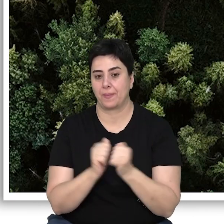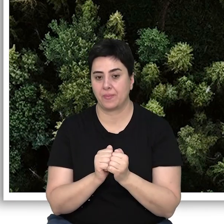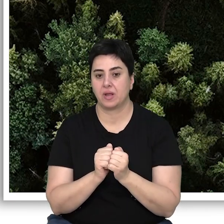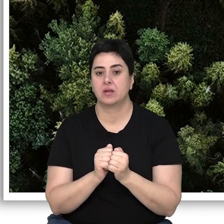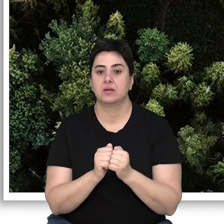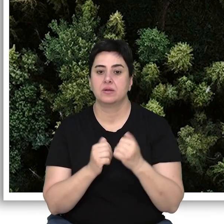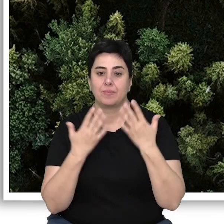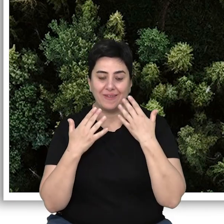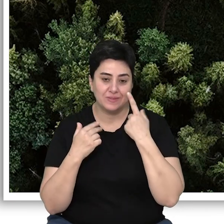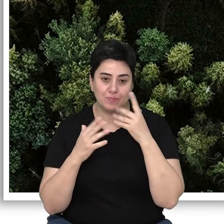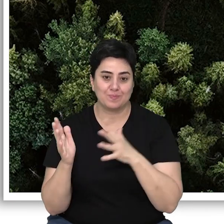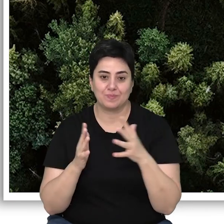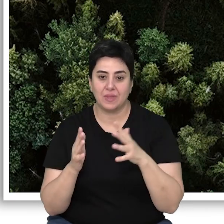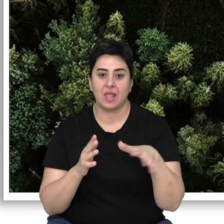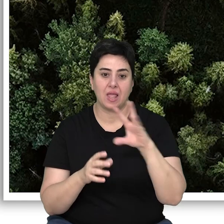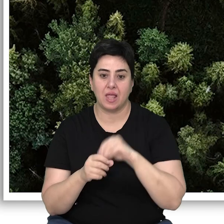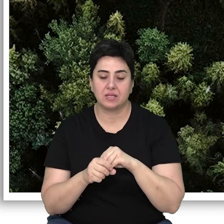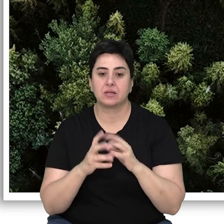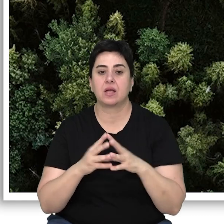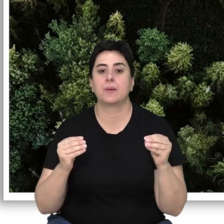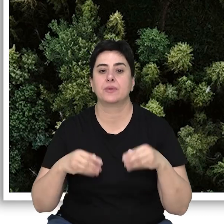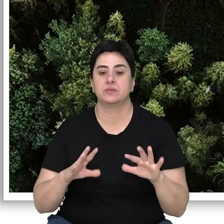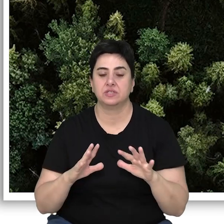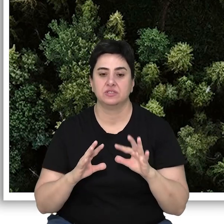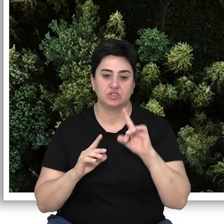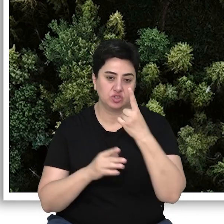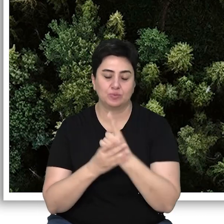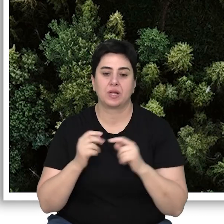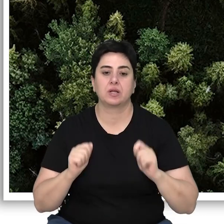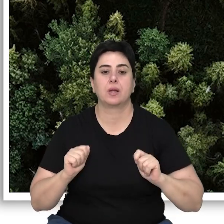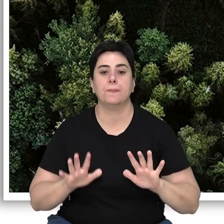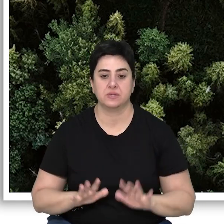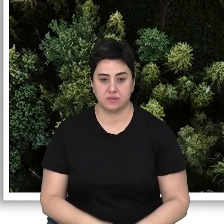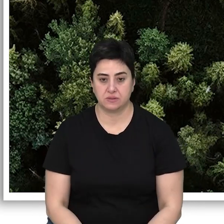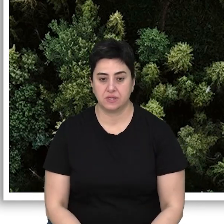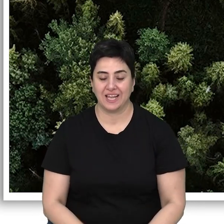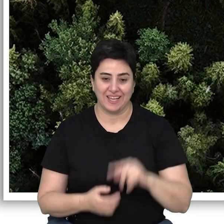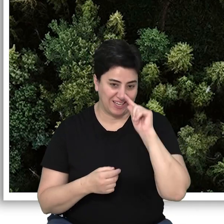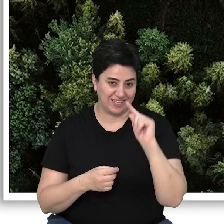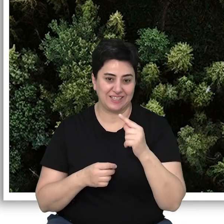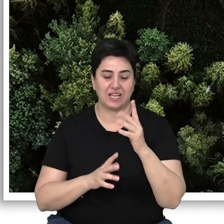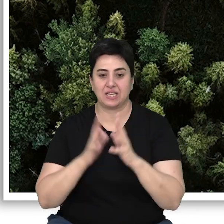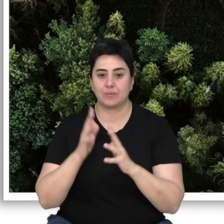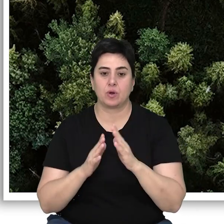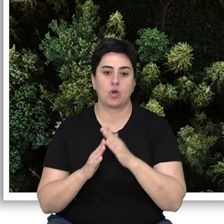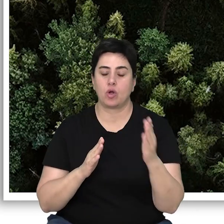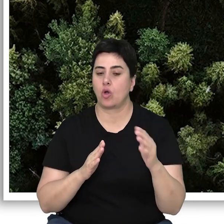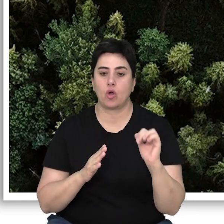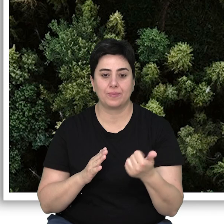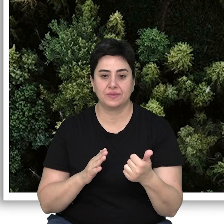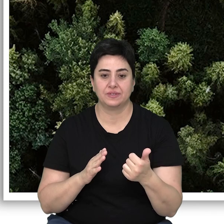belli mevsimde yapraklarının tamamını kaybetmediklerinden çıplak kalmazlar. İğne yapraklı ağaçların bir diğer